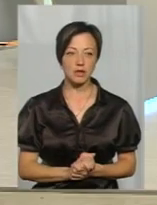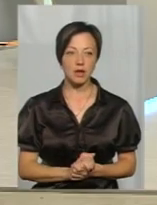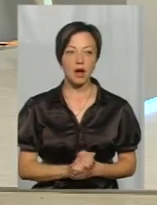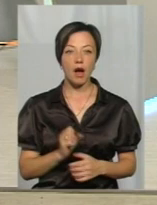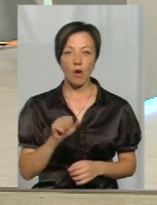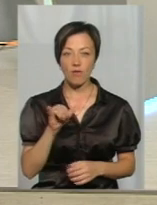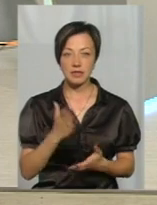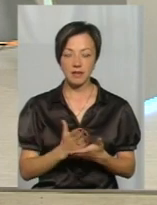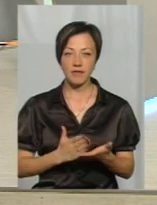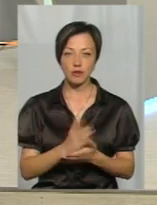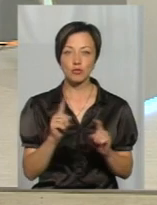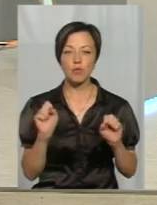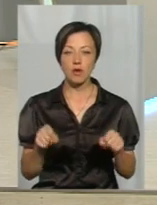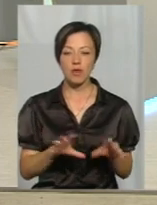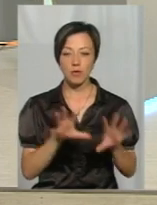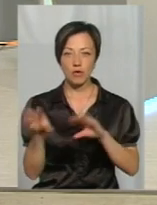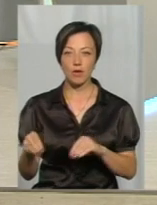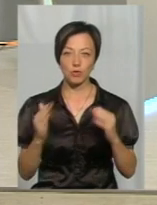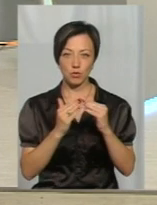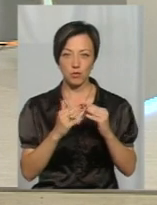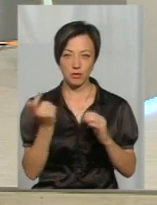А до вас є якась ферсія, чому ви не могли мікнувати?